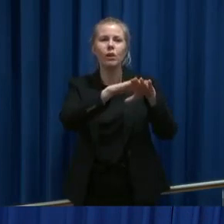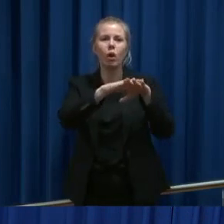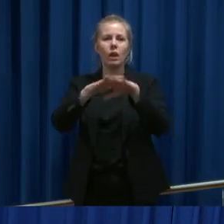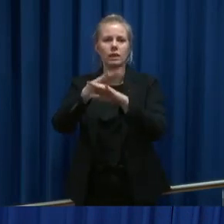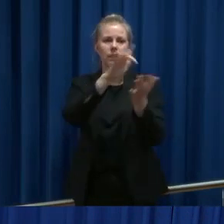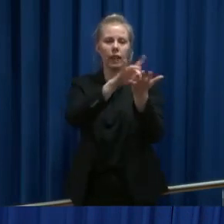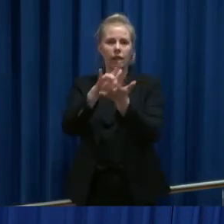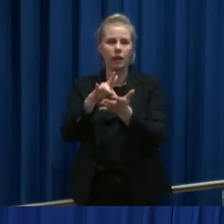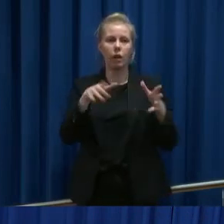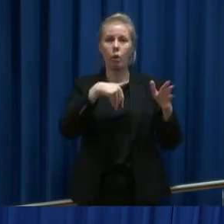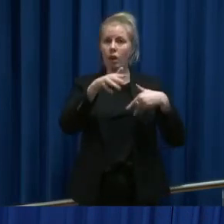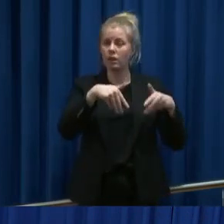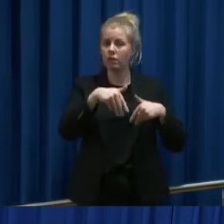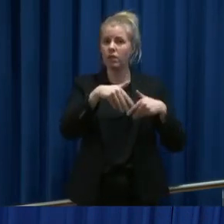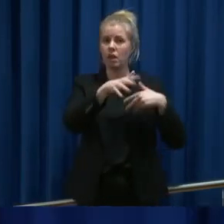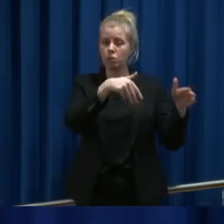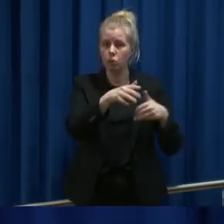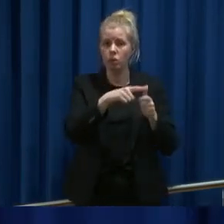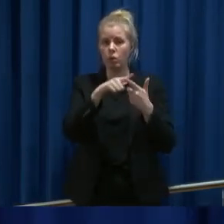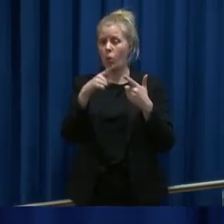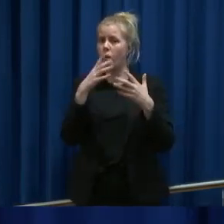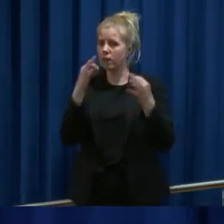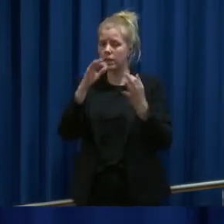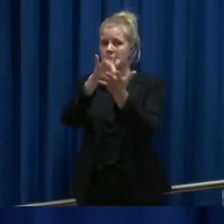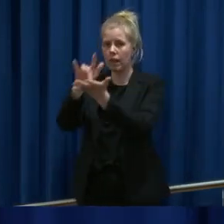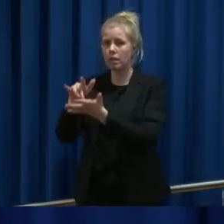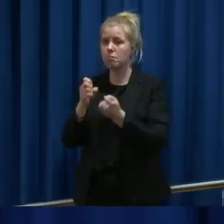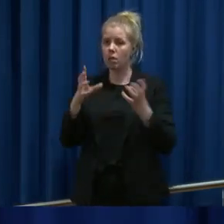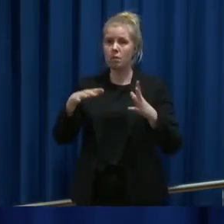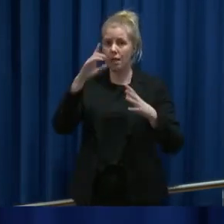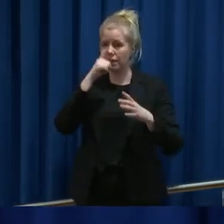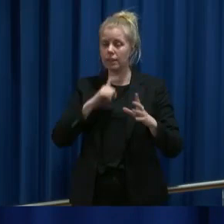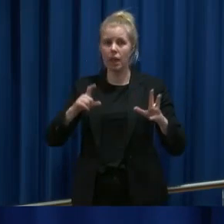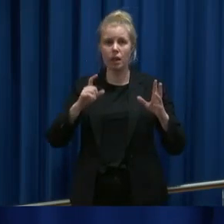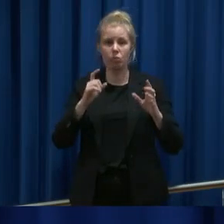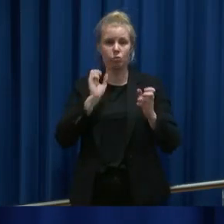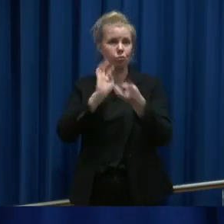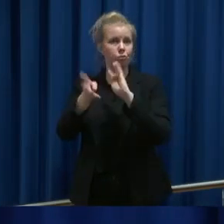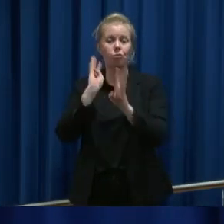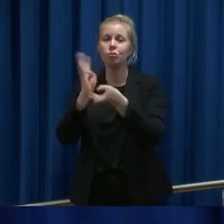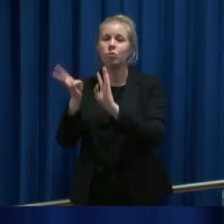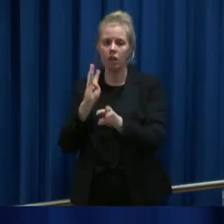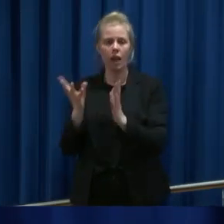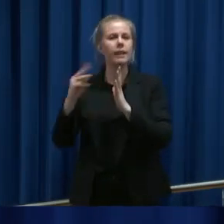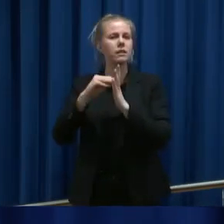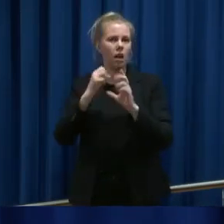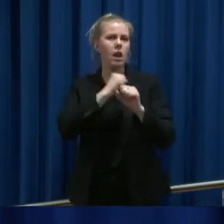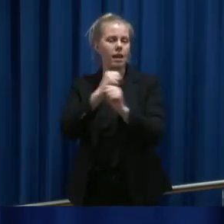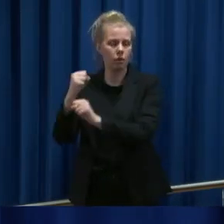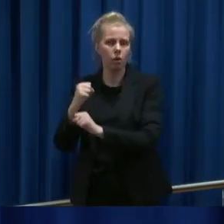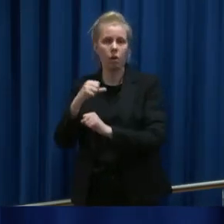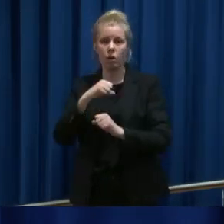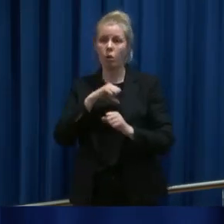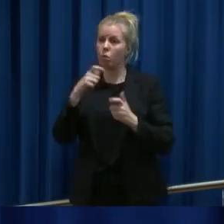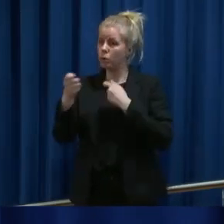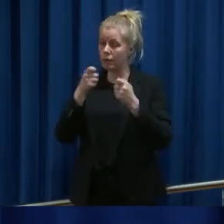kollektivtransport eller andre offentlige steder, det er mange ferdig så det skal gå ekstra renhold der. en ser jo nå blant annet i butikken